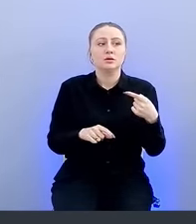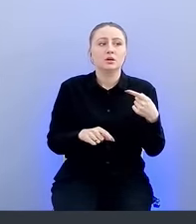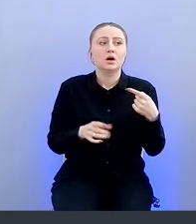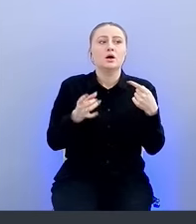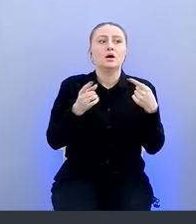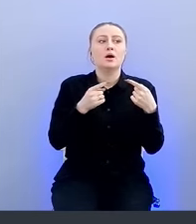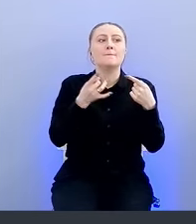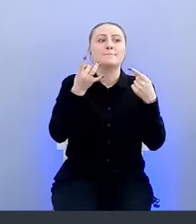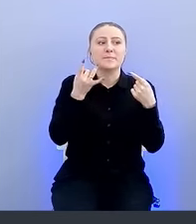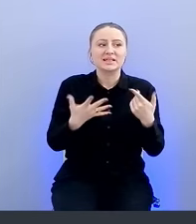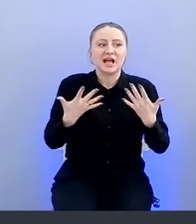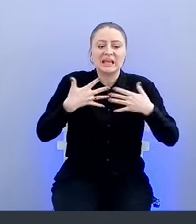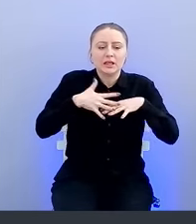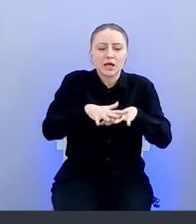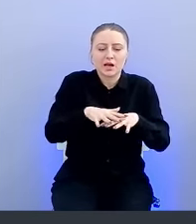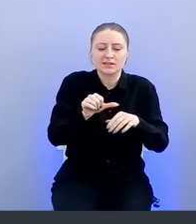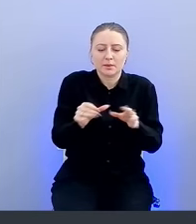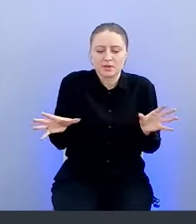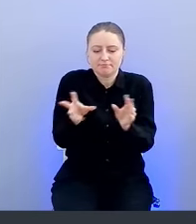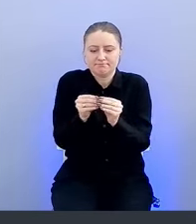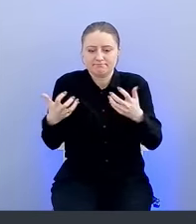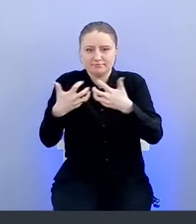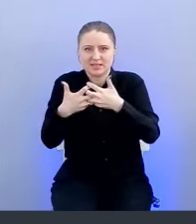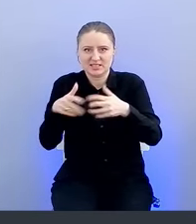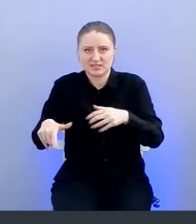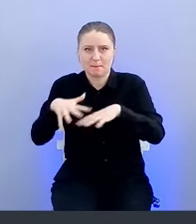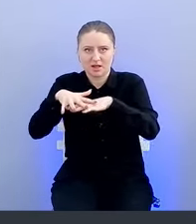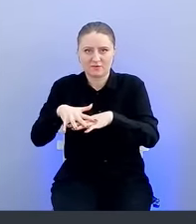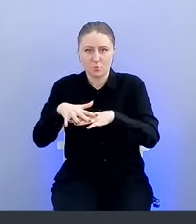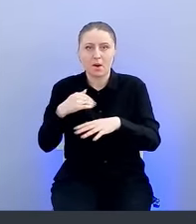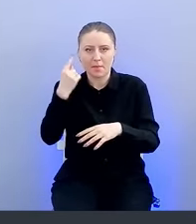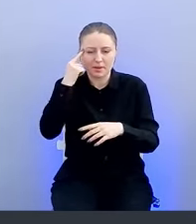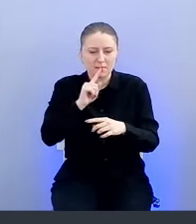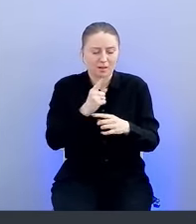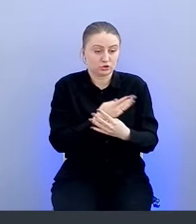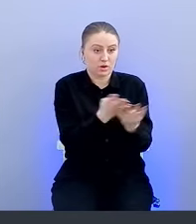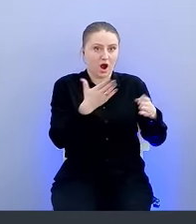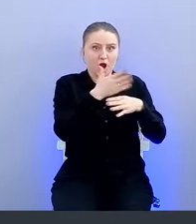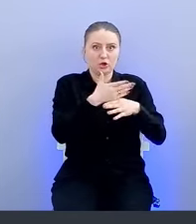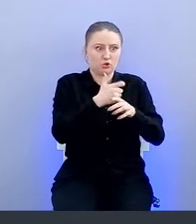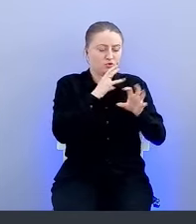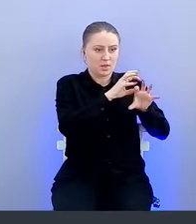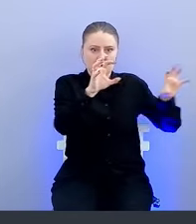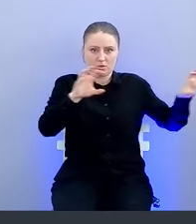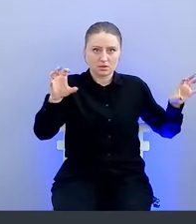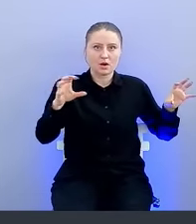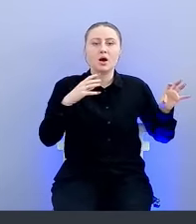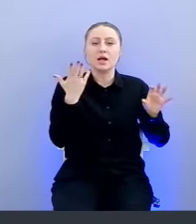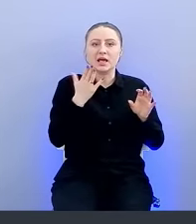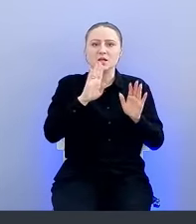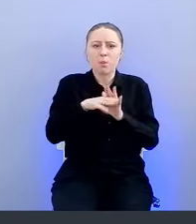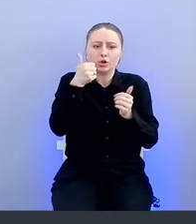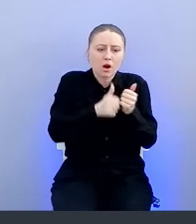это простая интеграция с платформой. То есть мы понимаем, что вокруг нас зоопарк, и если мы начинаем, во-первых, под всех